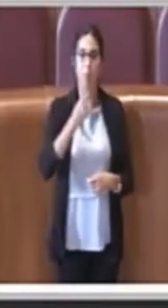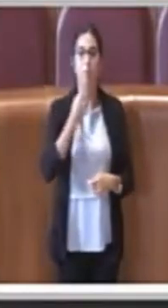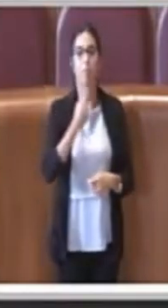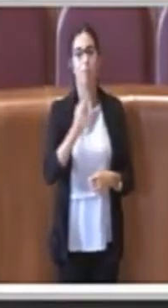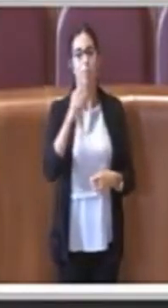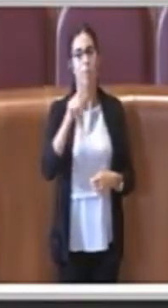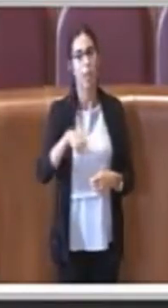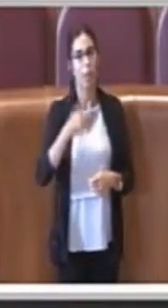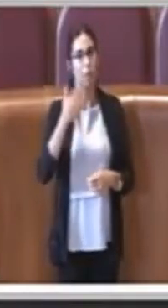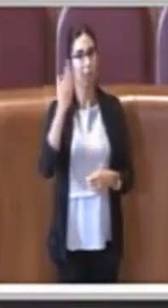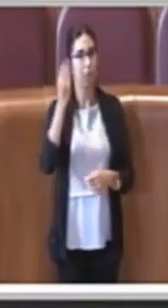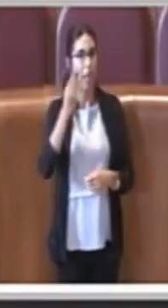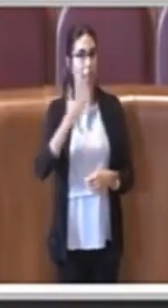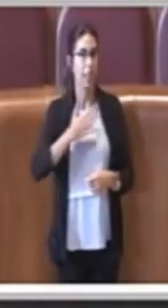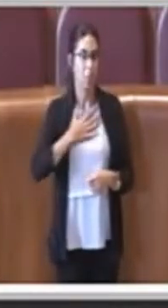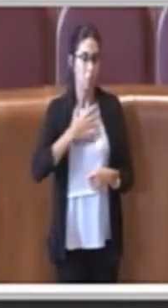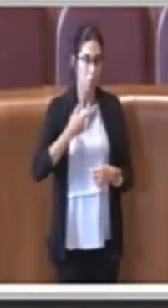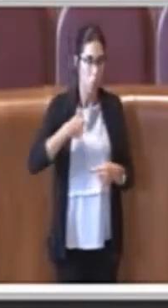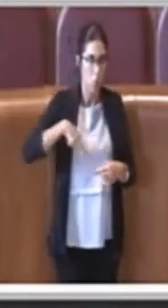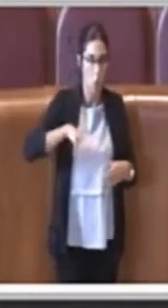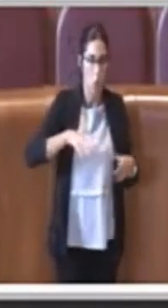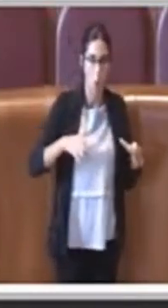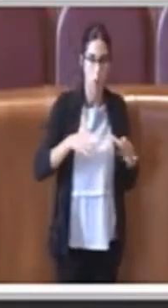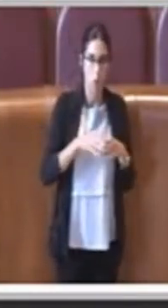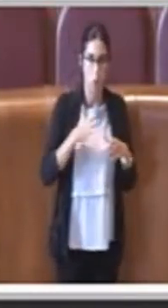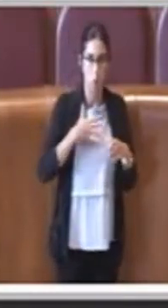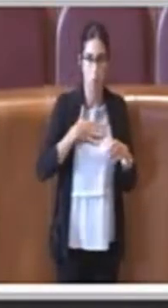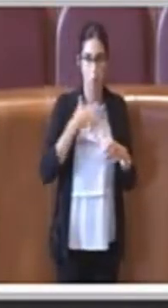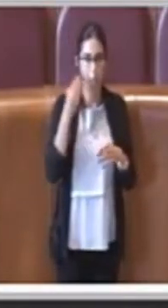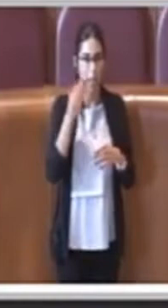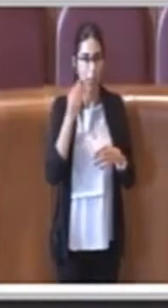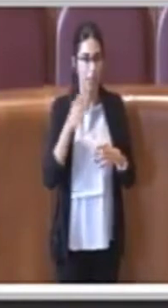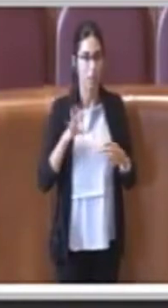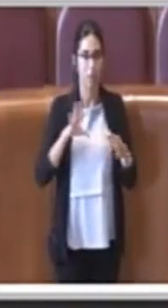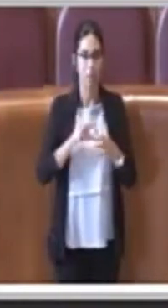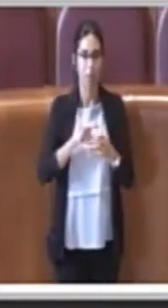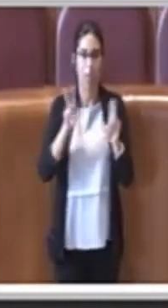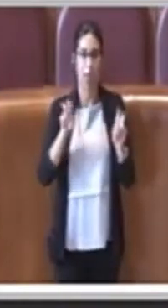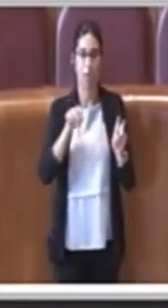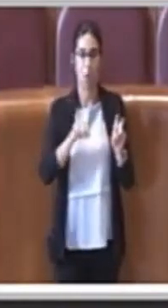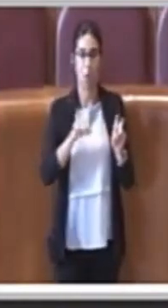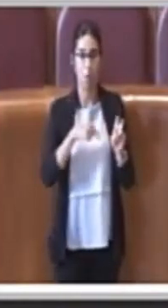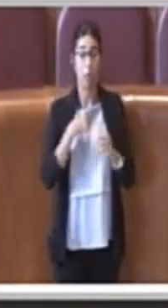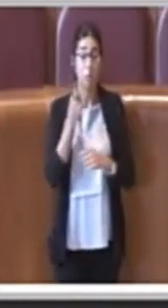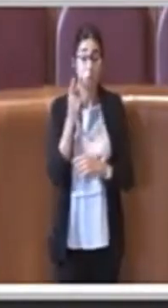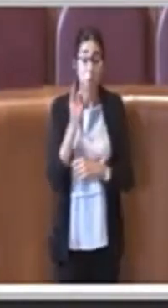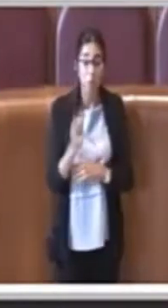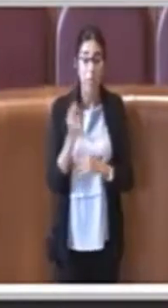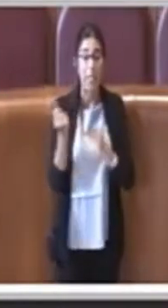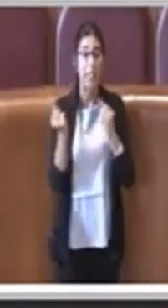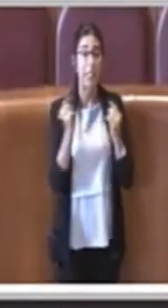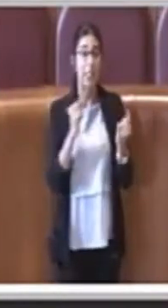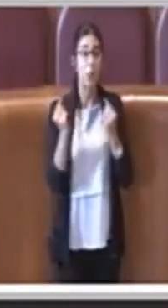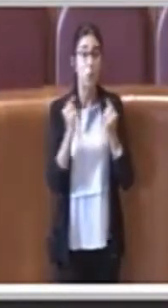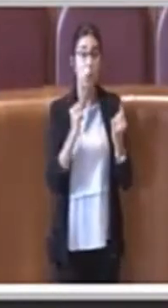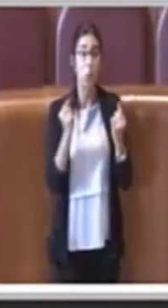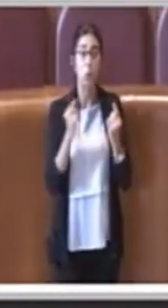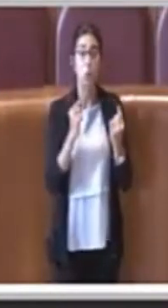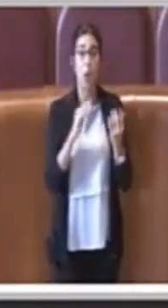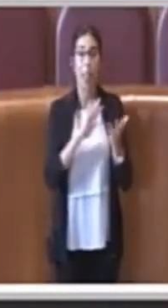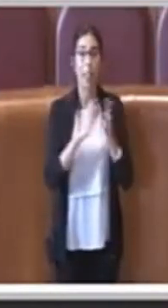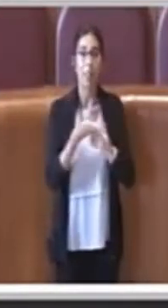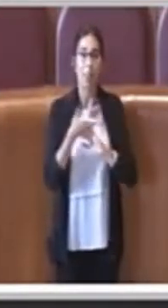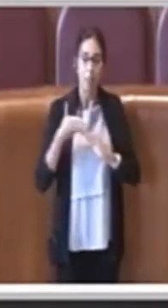la mia, la nostra su questo tema. Io vedo che la discussione si sta incanalando in una direzione che in qualche